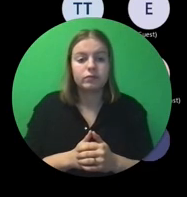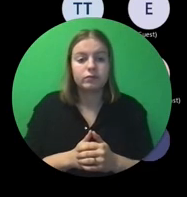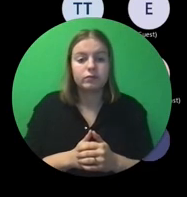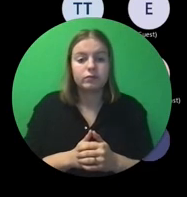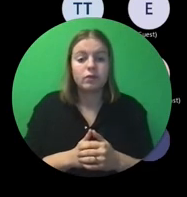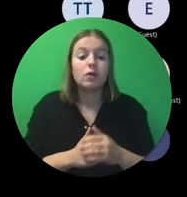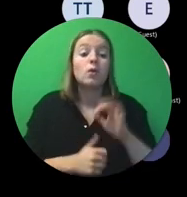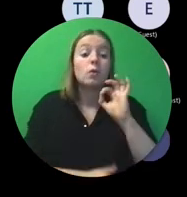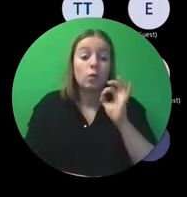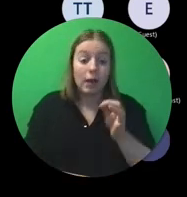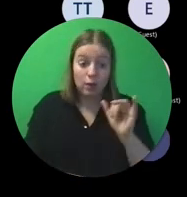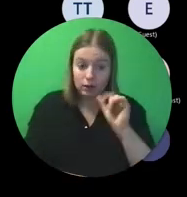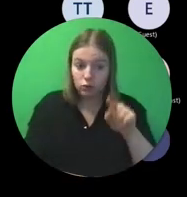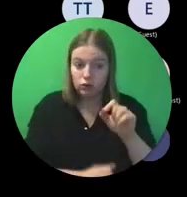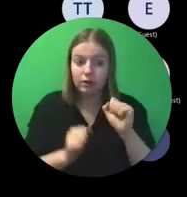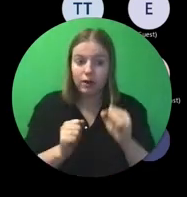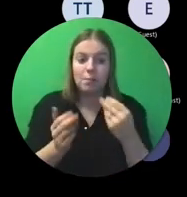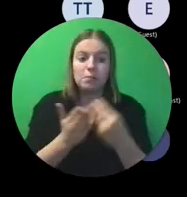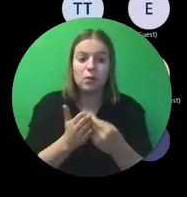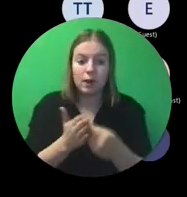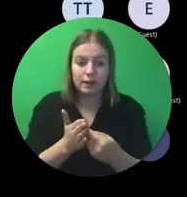Maar moet je wel kunnen bewijzen,